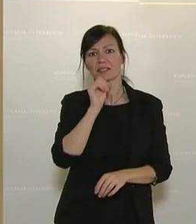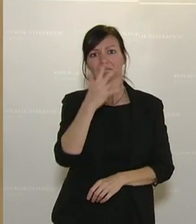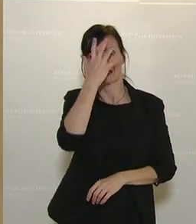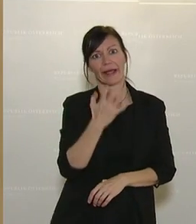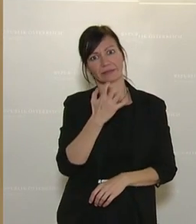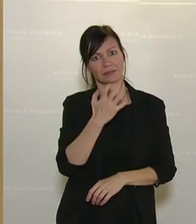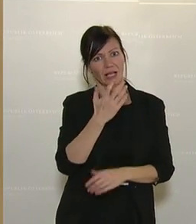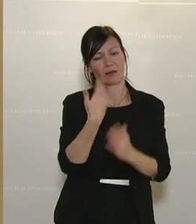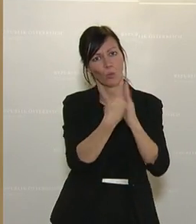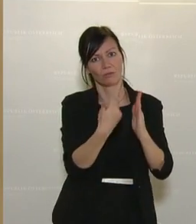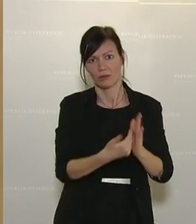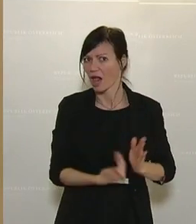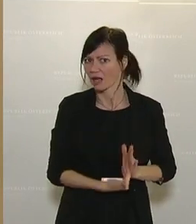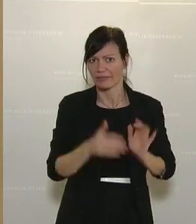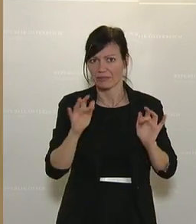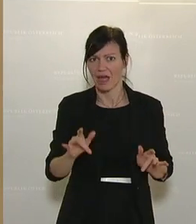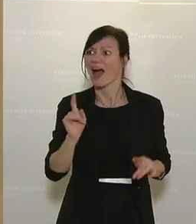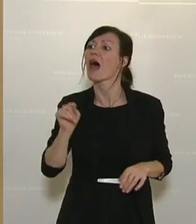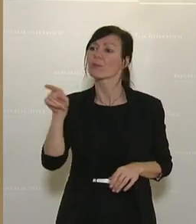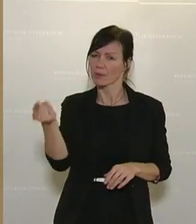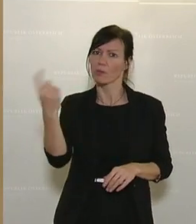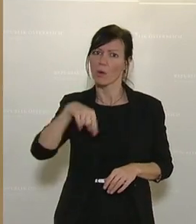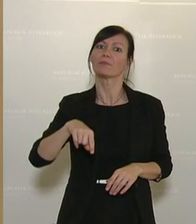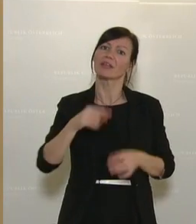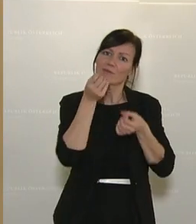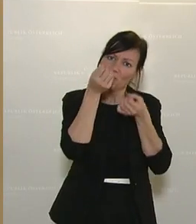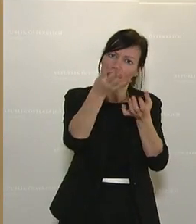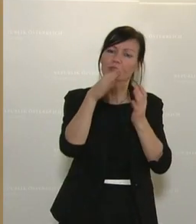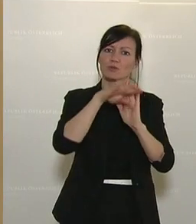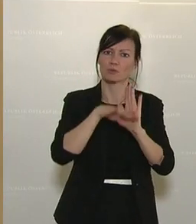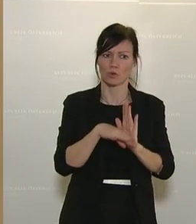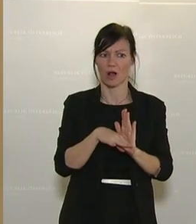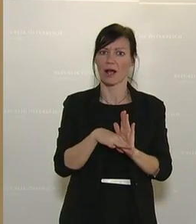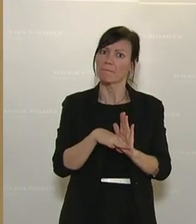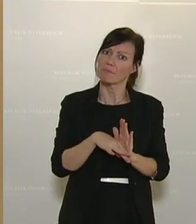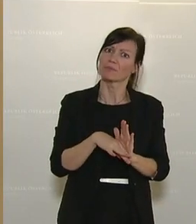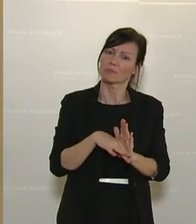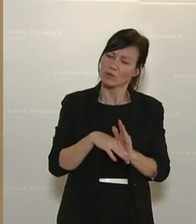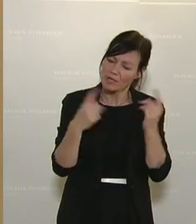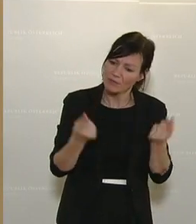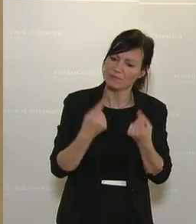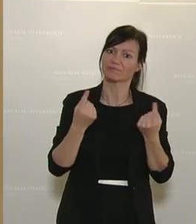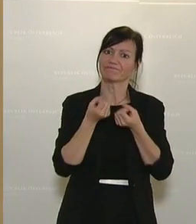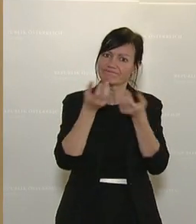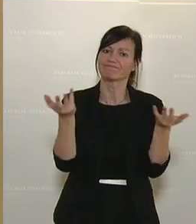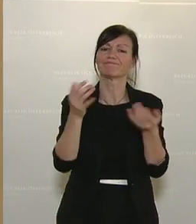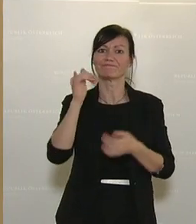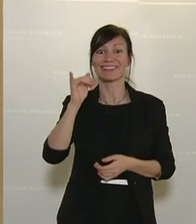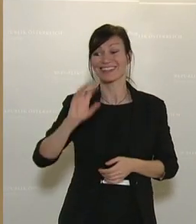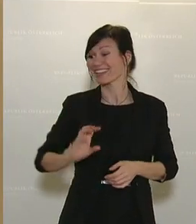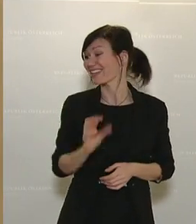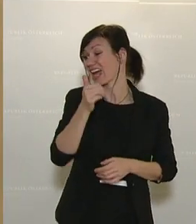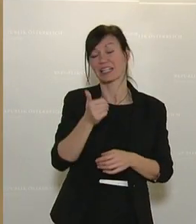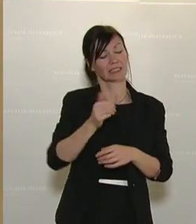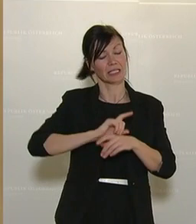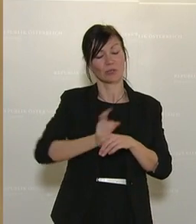es wurden hier auch ja entsprechende Informationsprogramme angekündigt. Das ist mir ganz wichtig. Finden wir den Zugang? Wir haben von der ersten Sekunde an gesagt zur